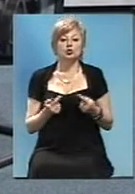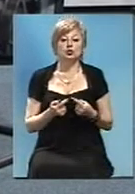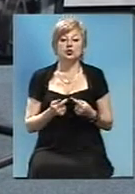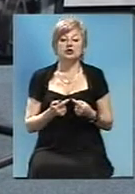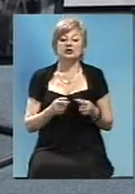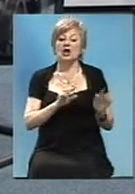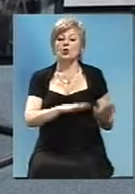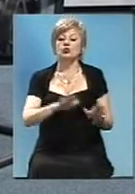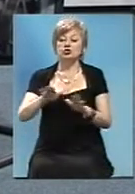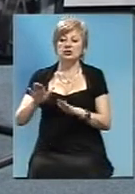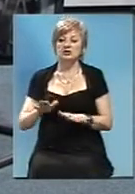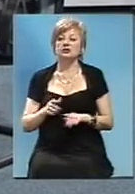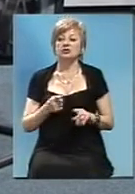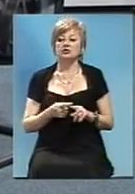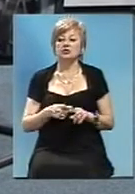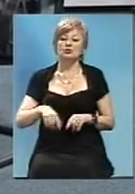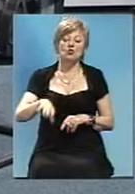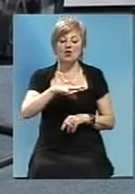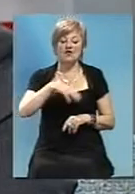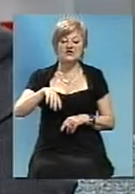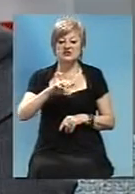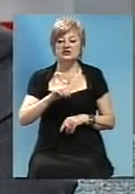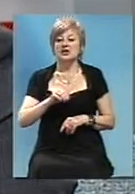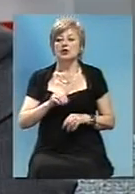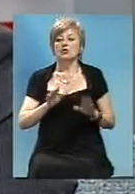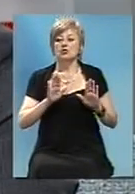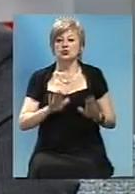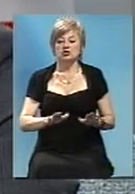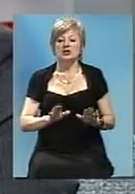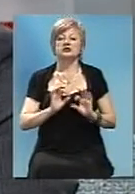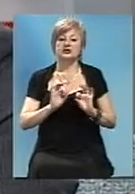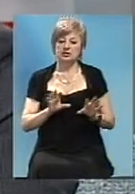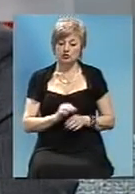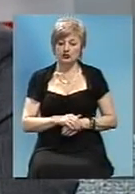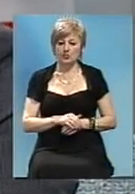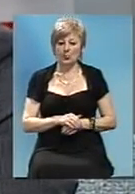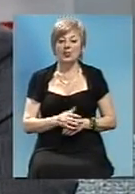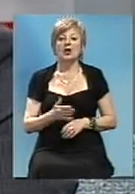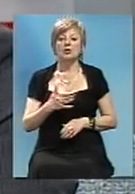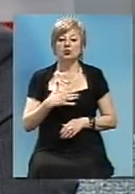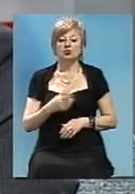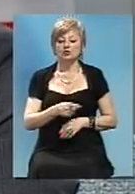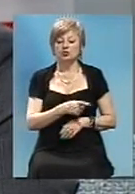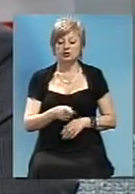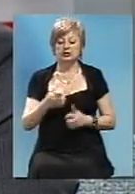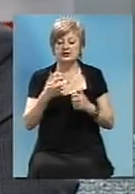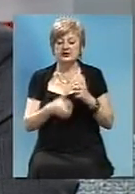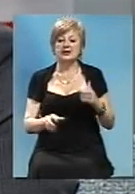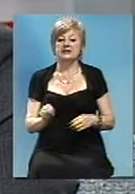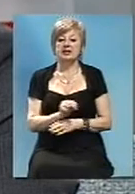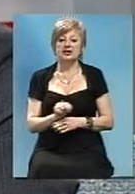місцях? По всіх місцях? По всіх місцях расскажу. У нас по текущему среднему ремонту